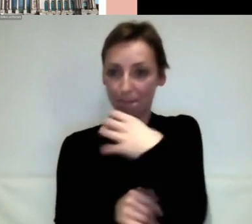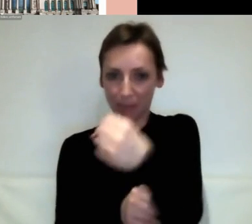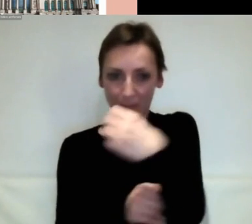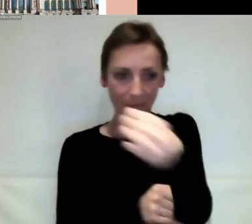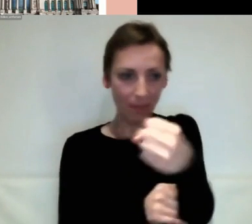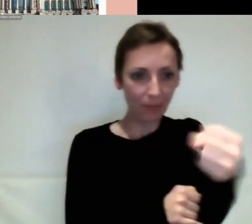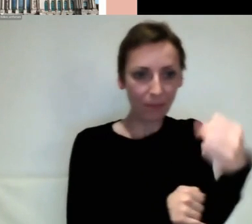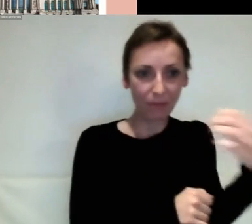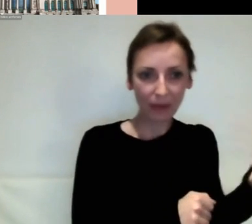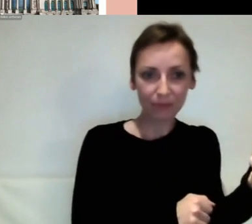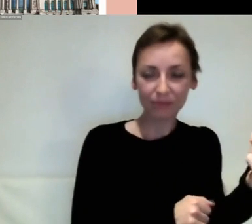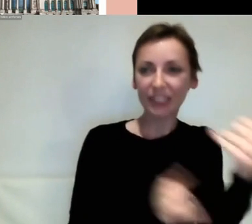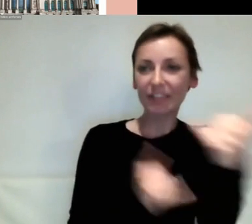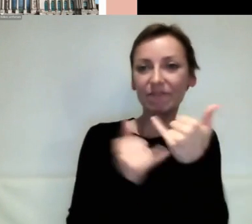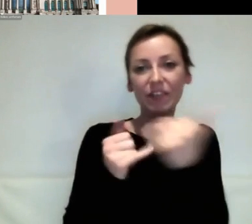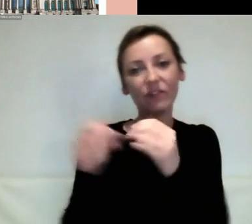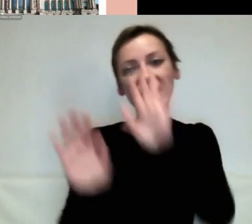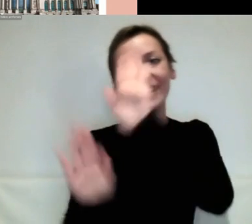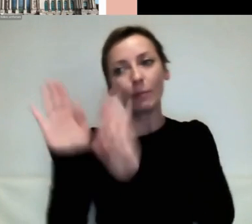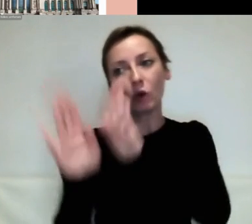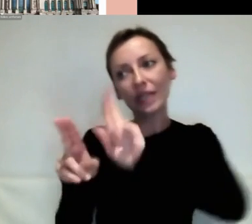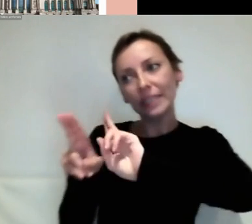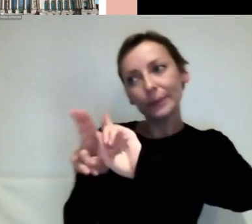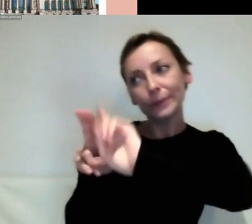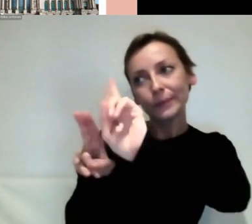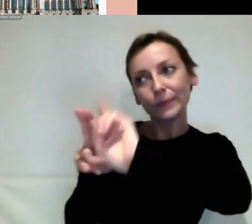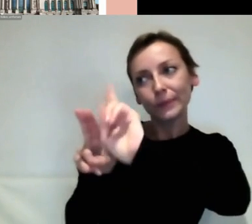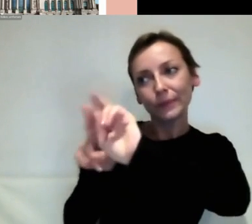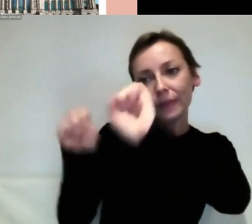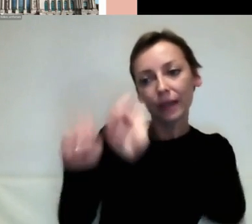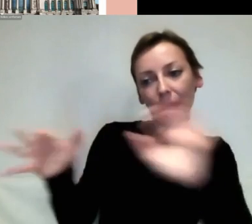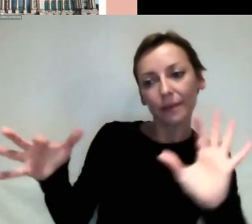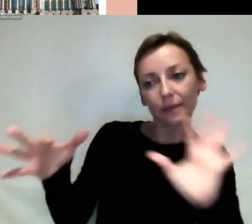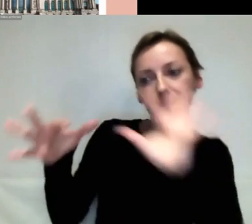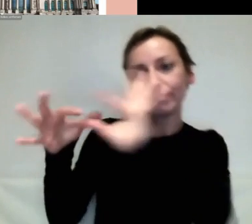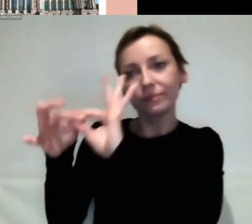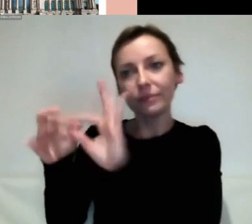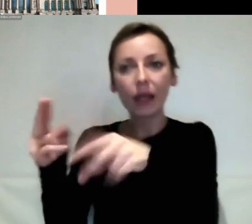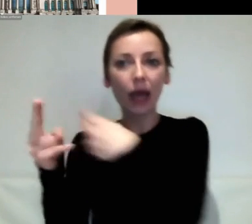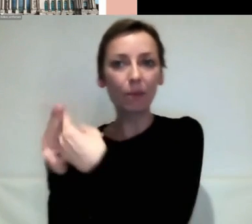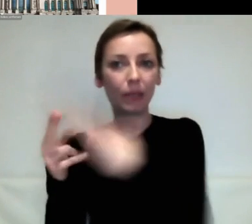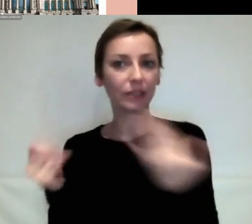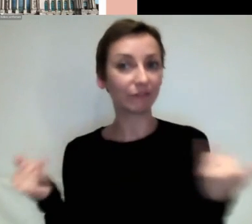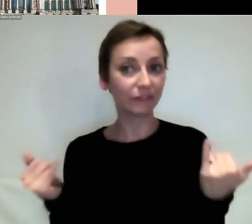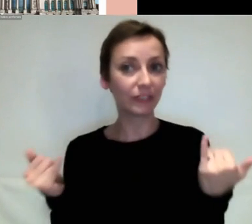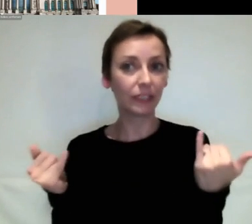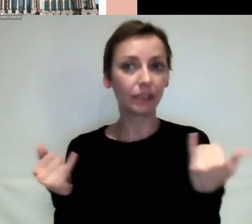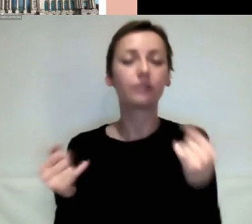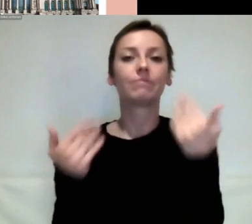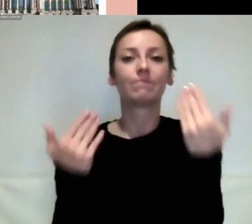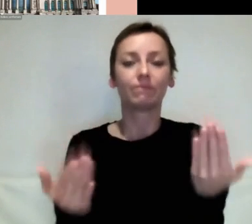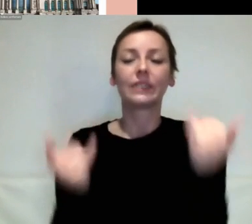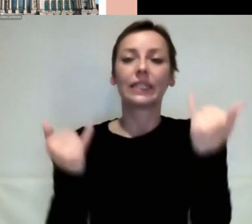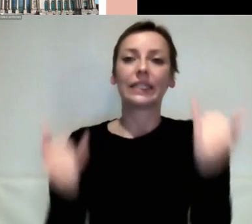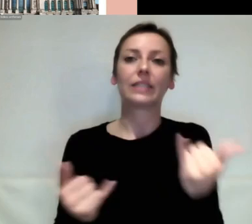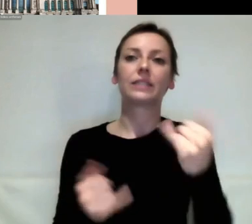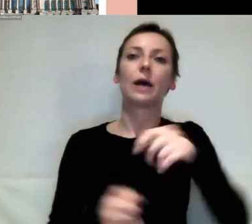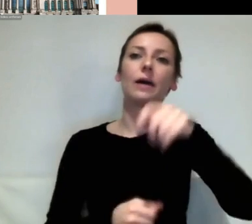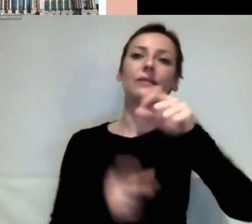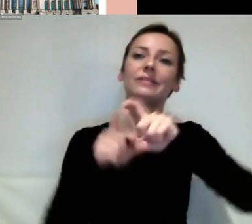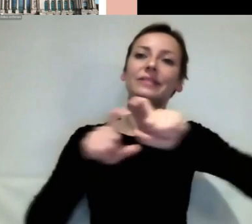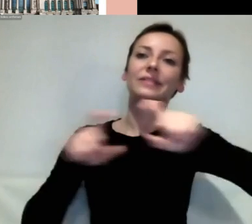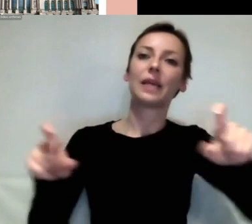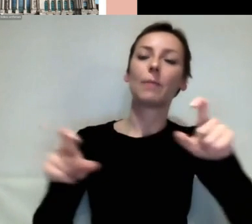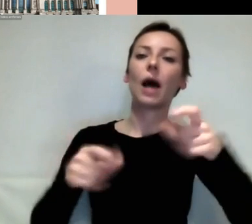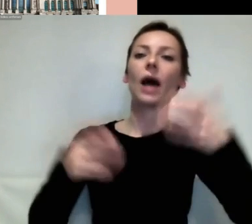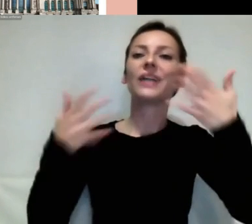unsere Demokratie dann verbessern? Und hier kommt die Idee eines BürgerInnenrates zur Klimapolitik ins Spiel. Wir und auch viele